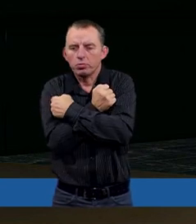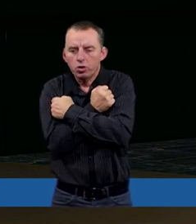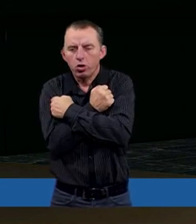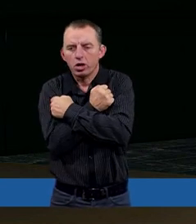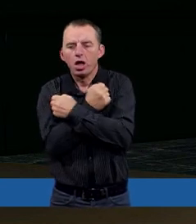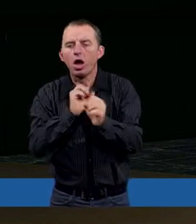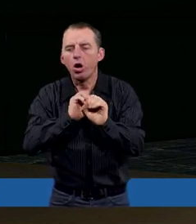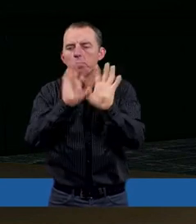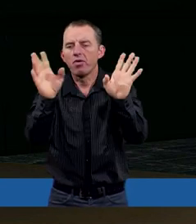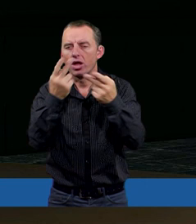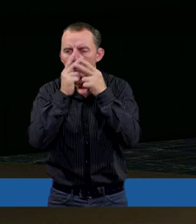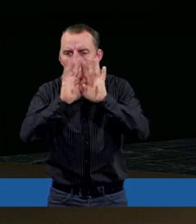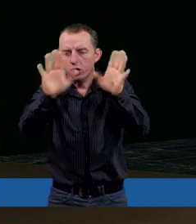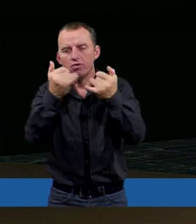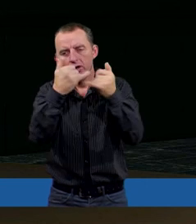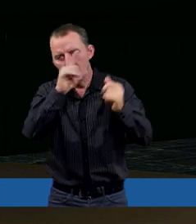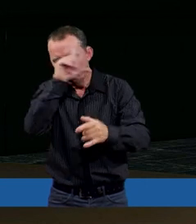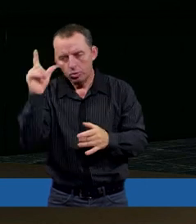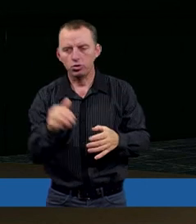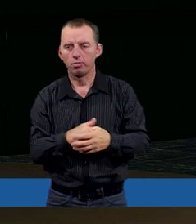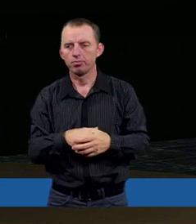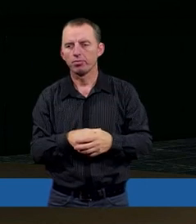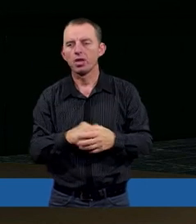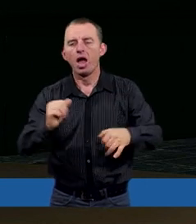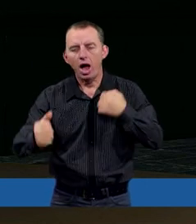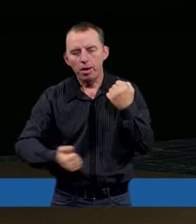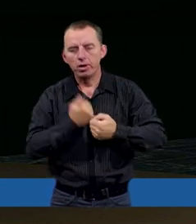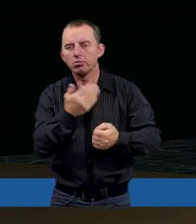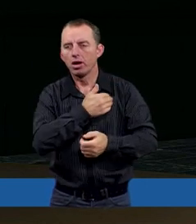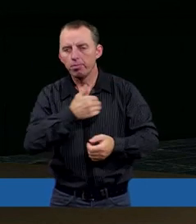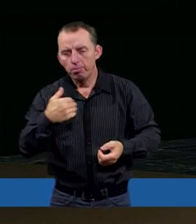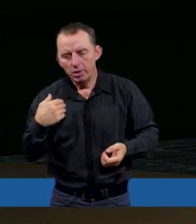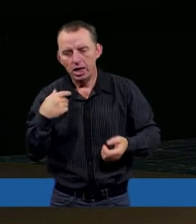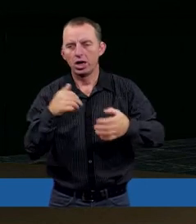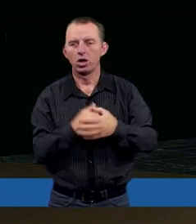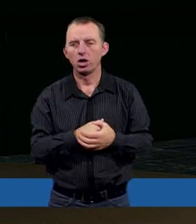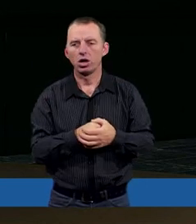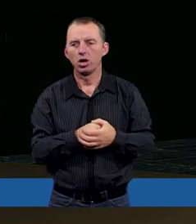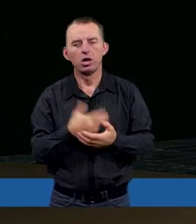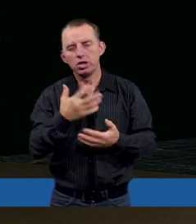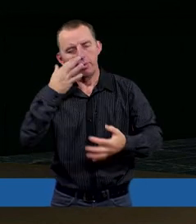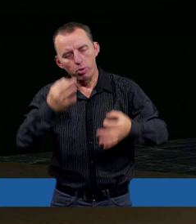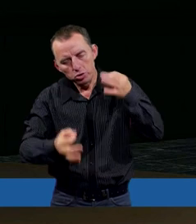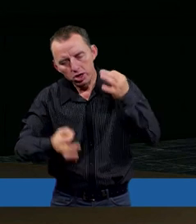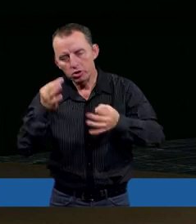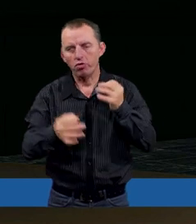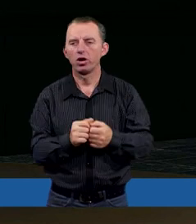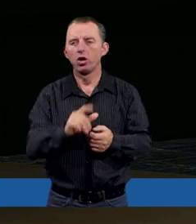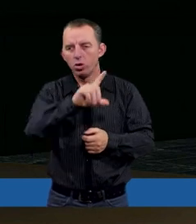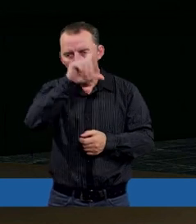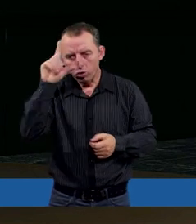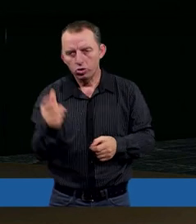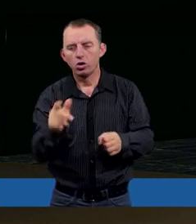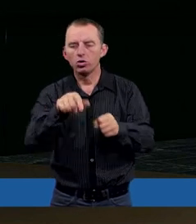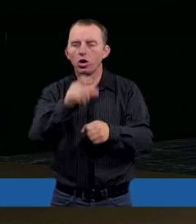objawiali innym. Abyśmy my nie podejrzewali ludzi